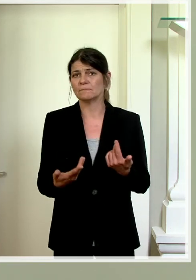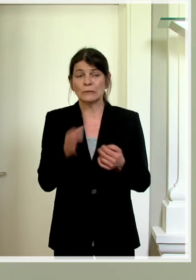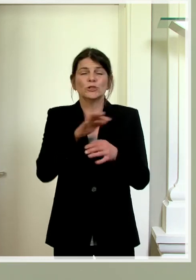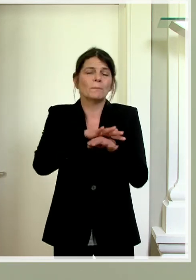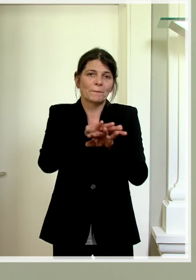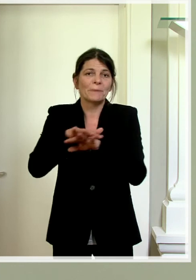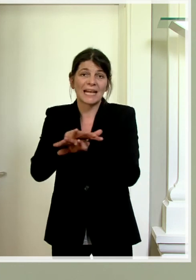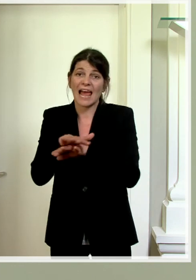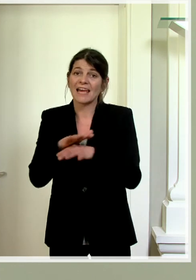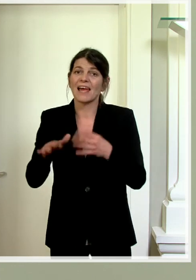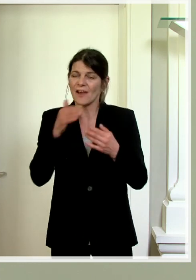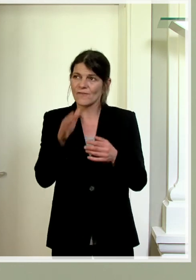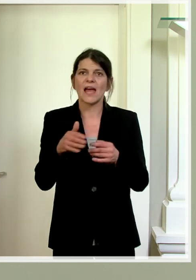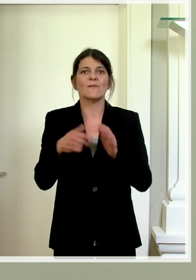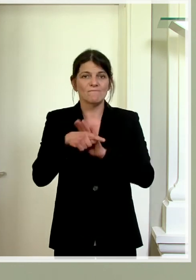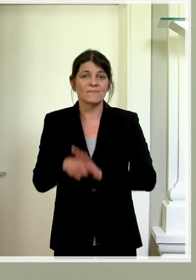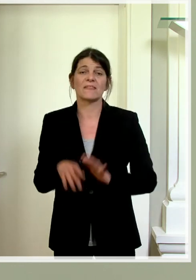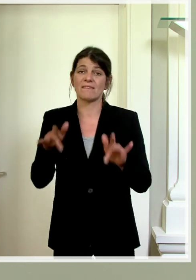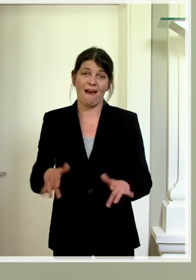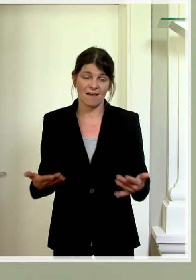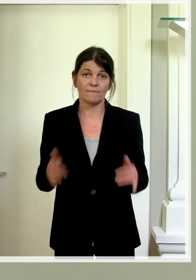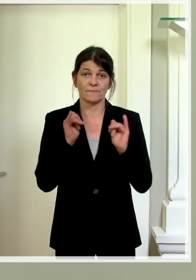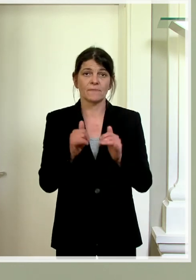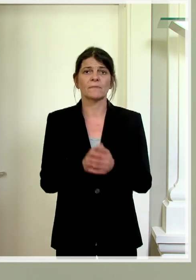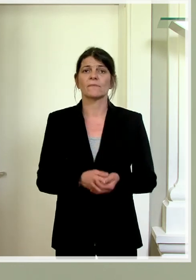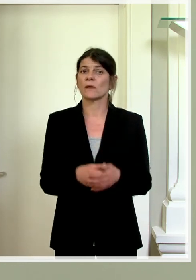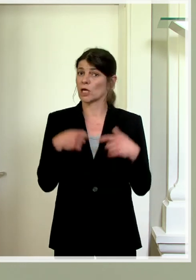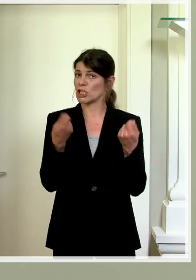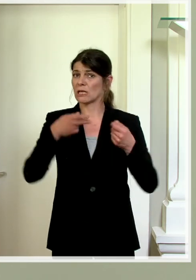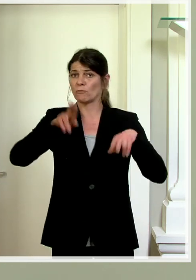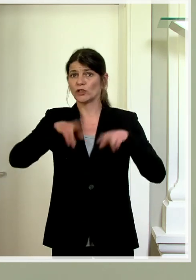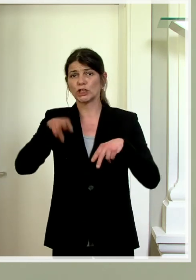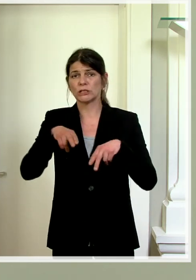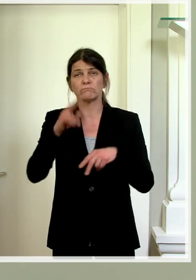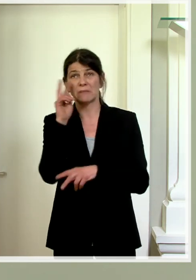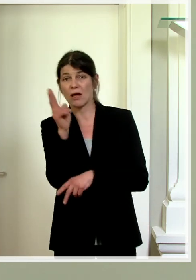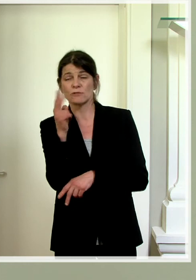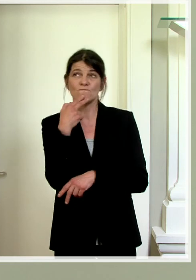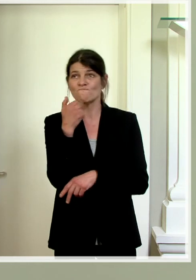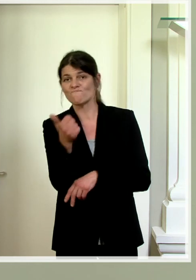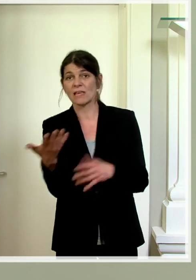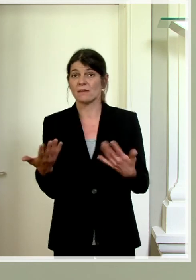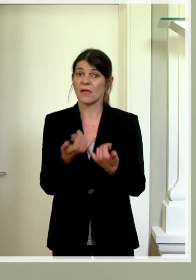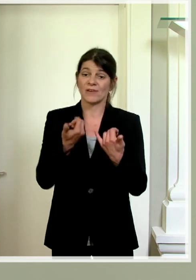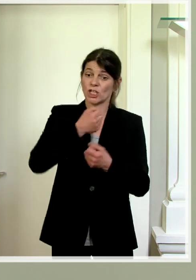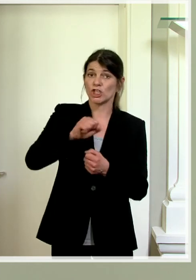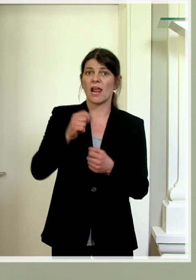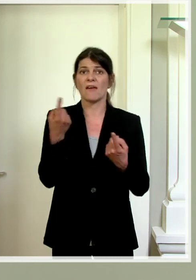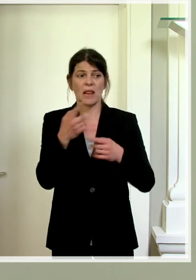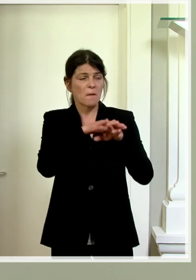Branchen diese Effekte haben wird. Und es gibt verschiedene Prognosen, wie rasch sich welche